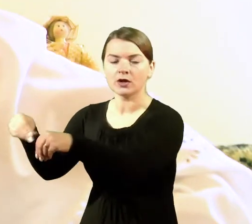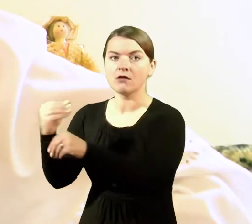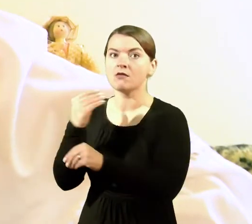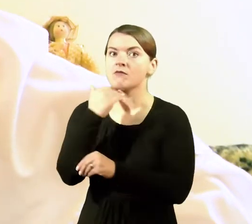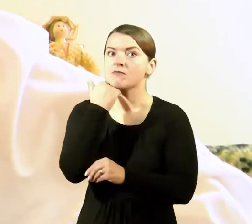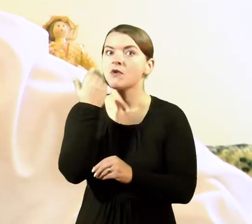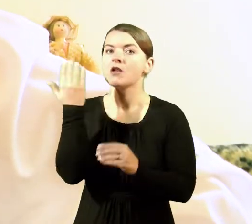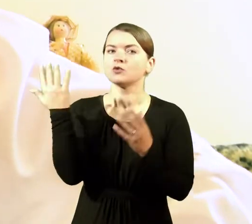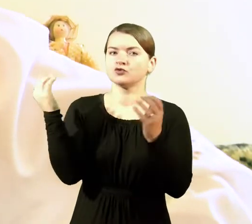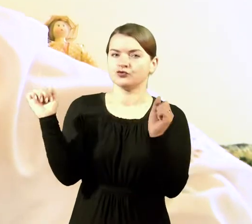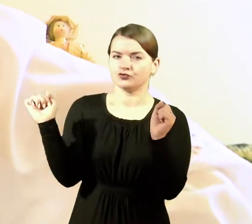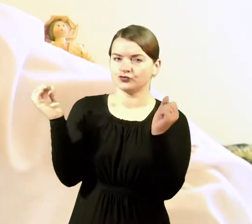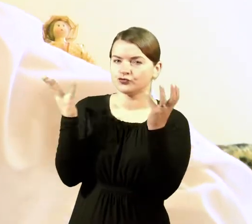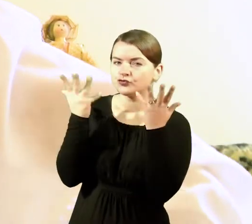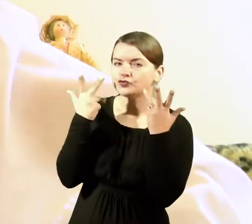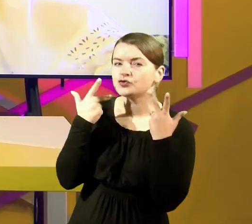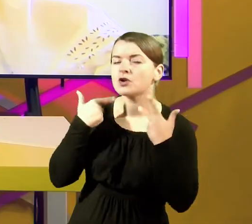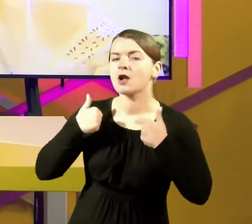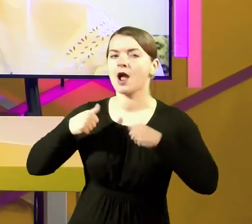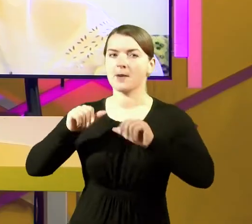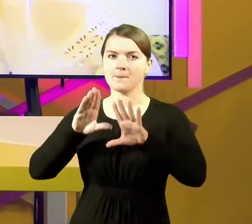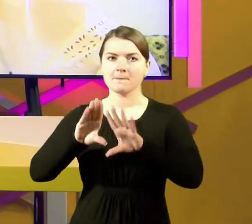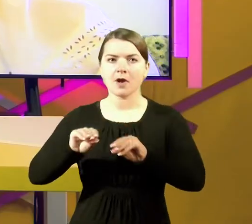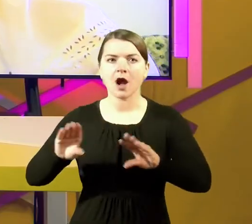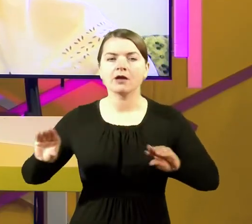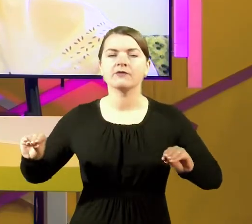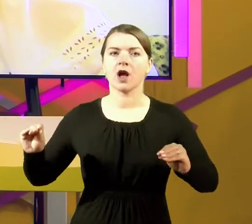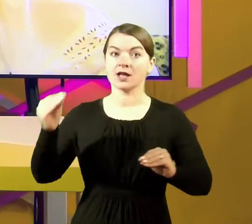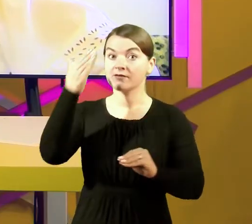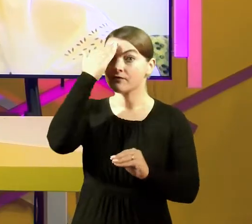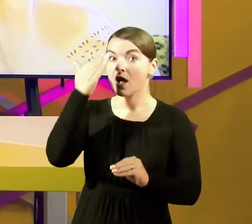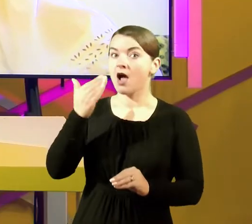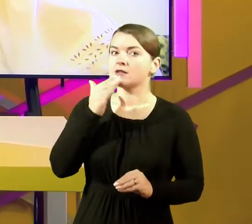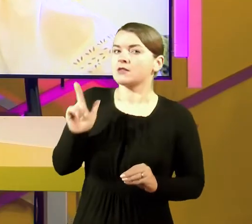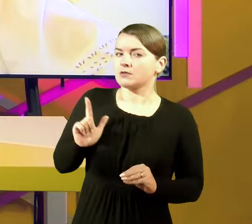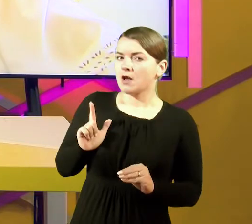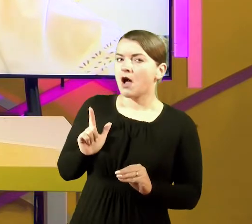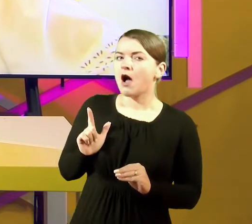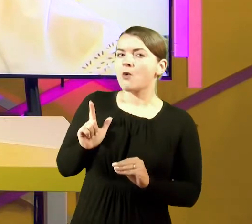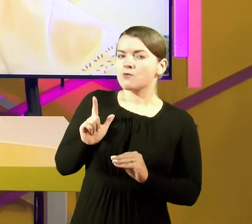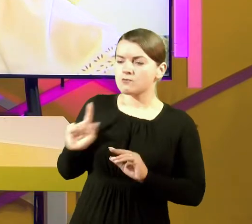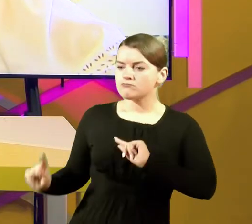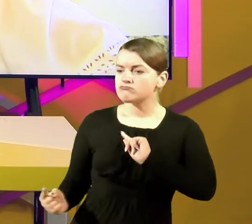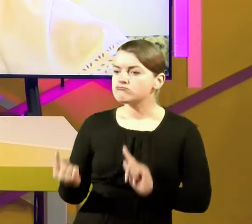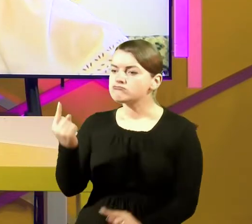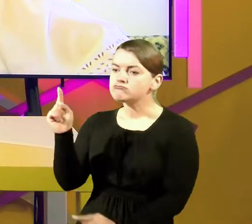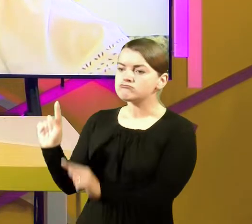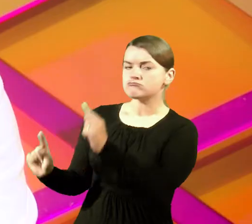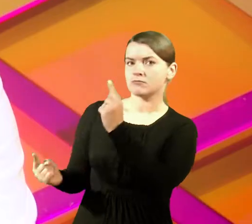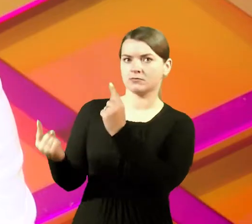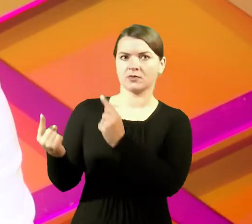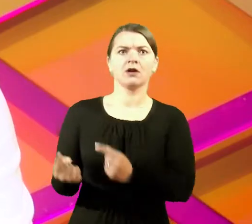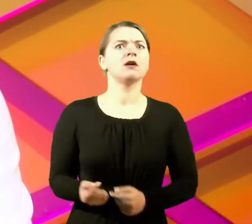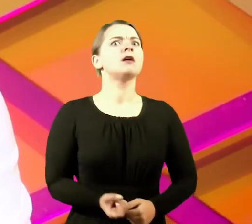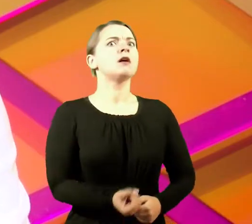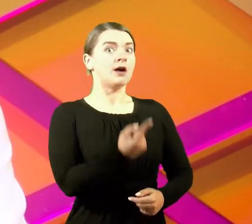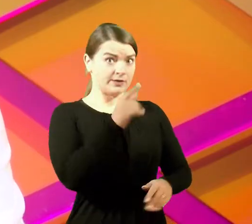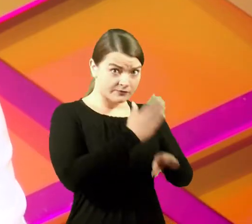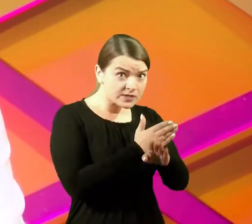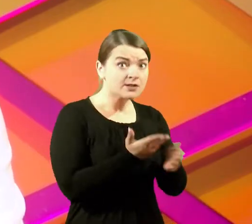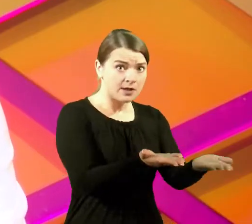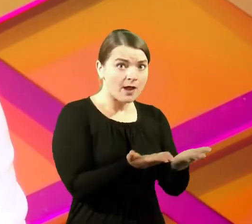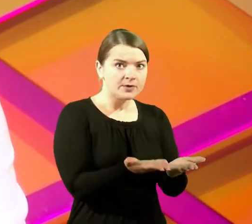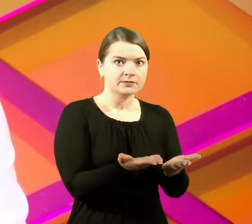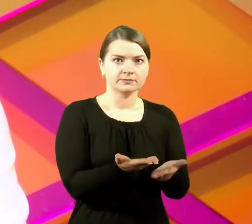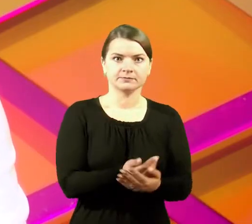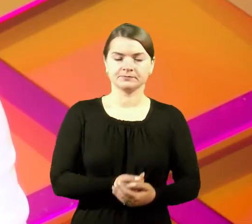visa žiemą, pavasarį ir vasarą laukiu, kada jie užžauks. Ai, tai tada